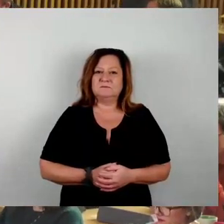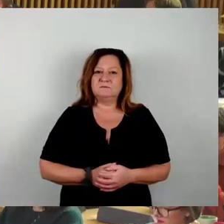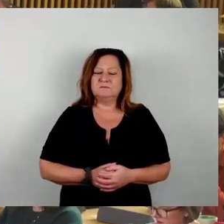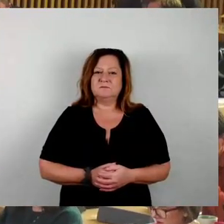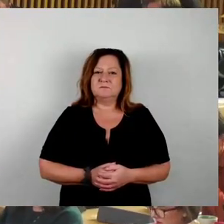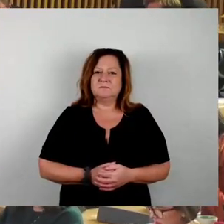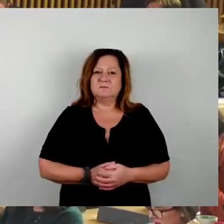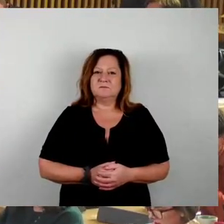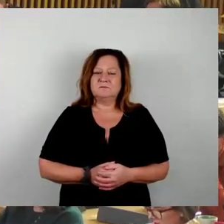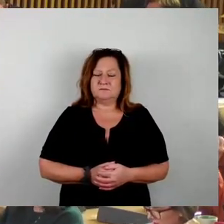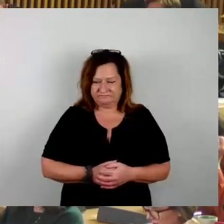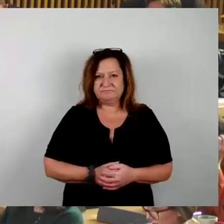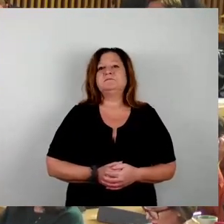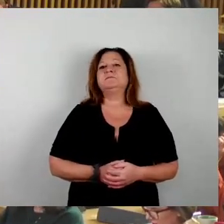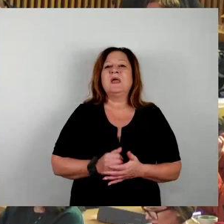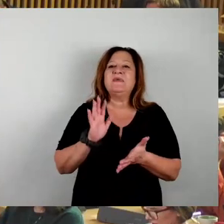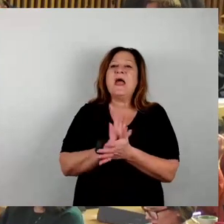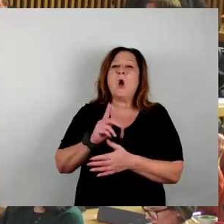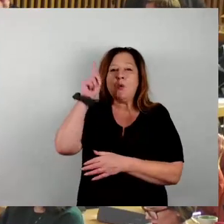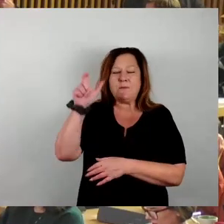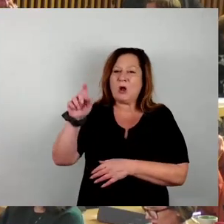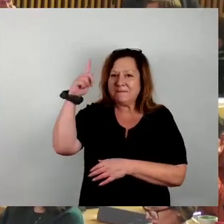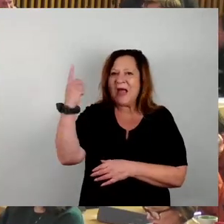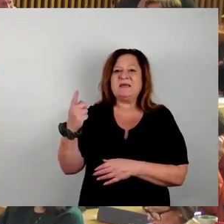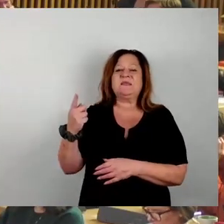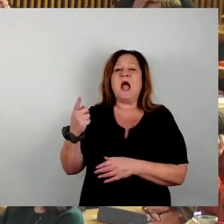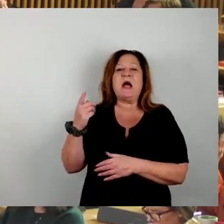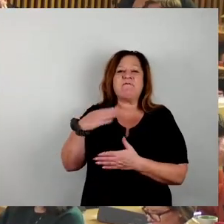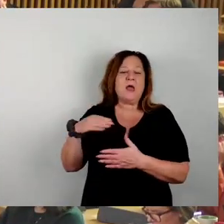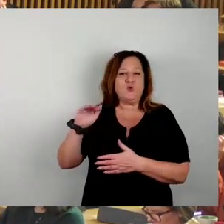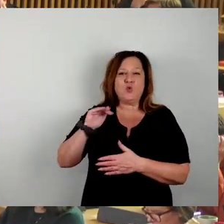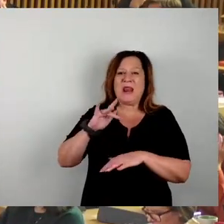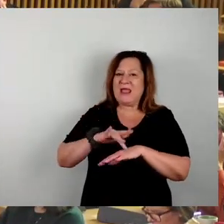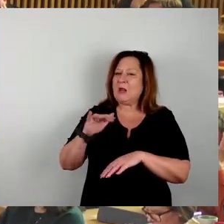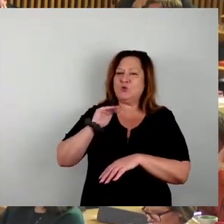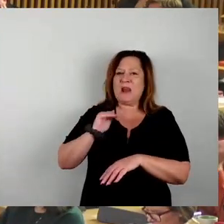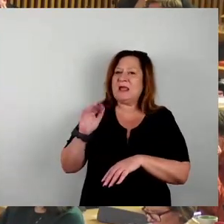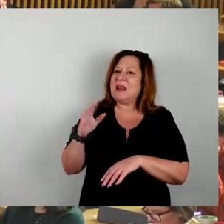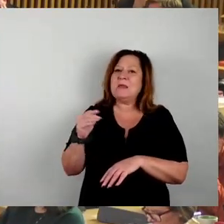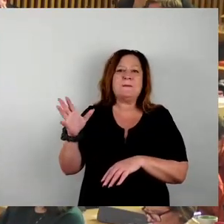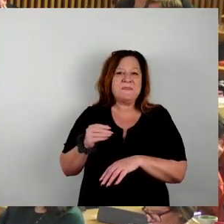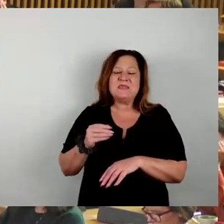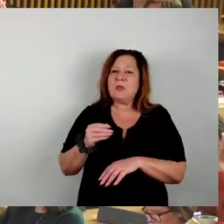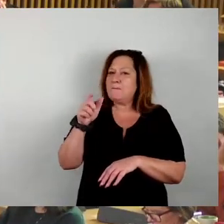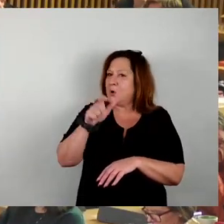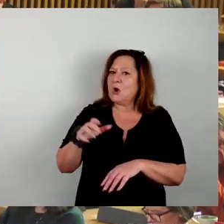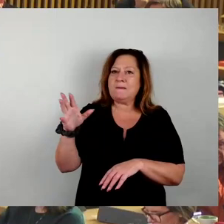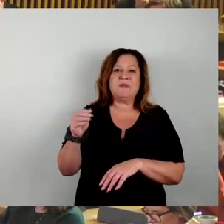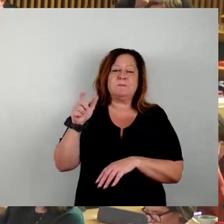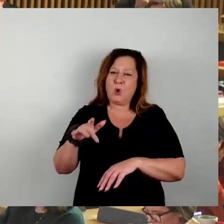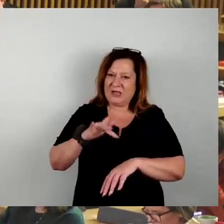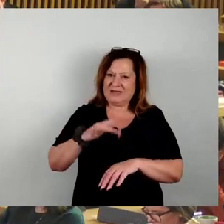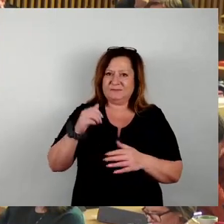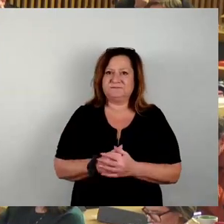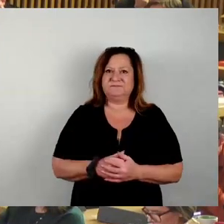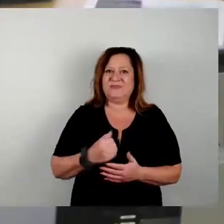Ja, sehr geehrter Herr Oberbürgermeister, werte Kolleginnen und Kollegen, liebe Mitbürgerinnen und Mitbürger. In Dresden soll ein riesiges